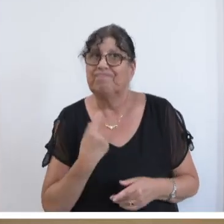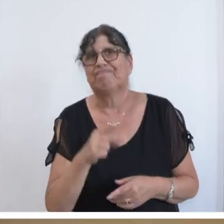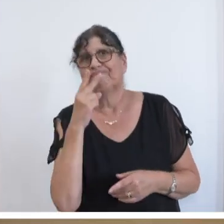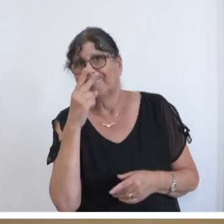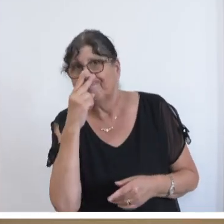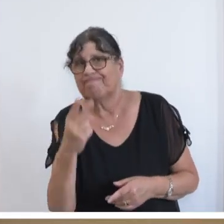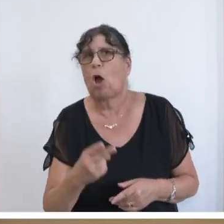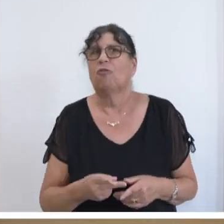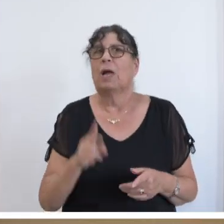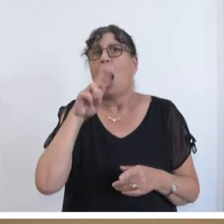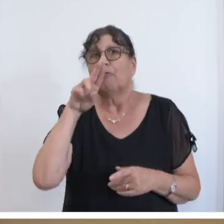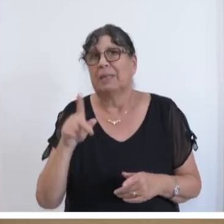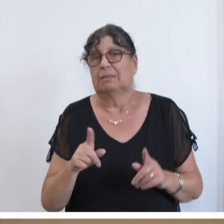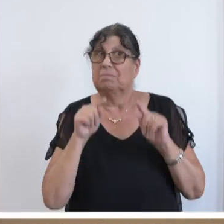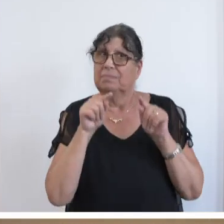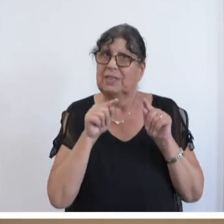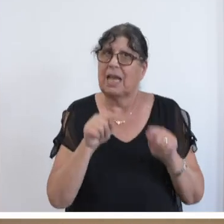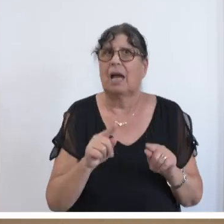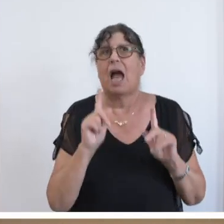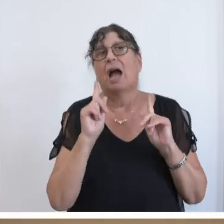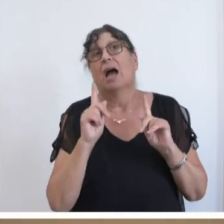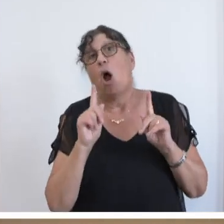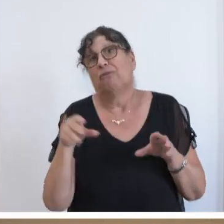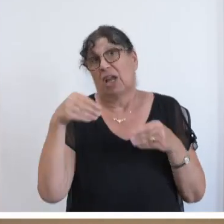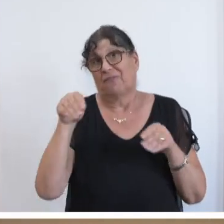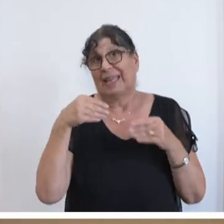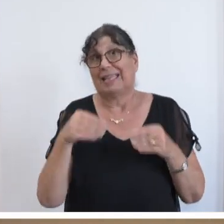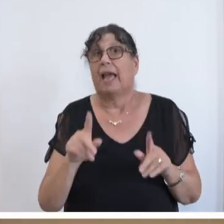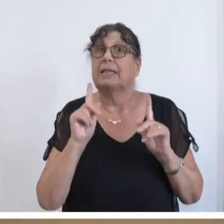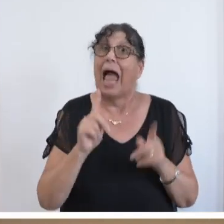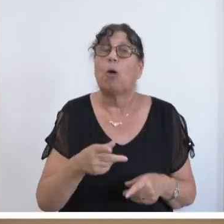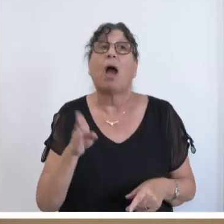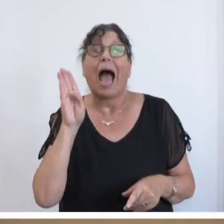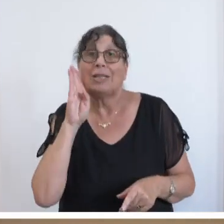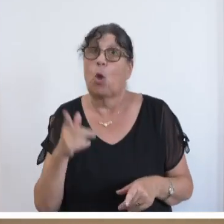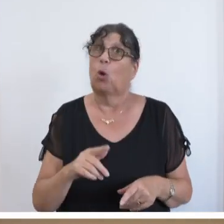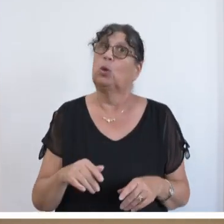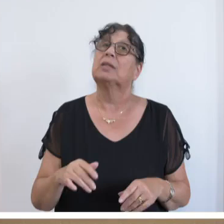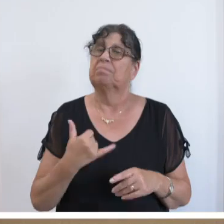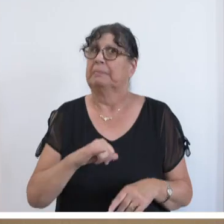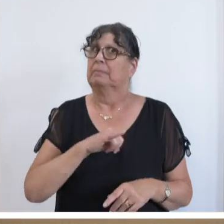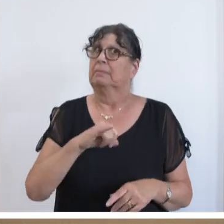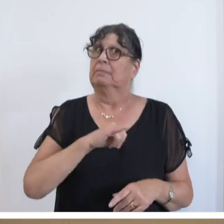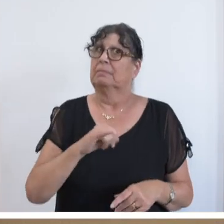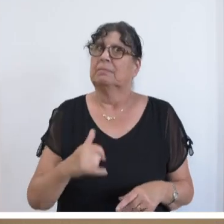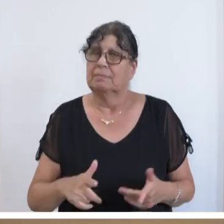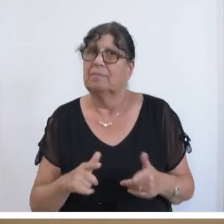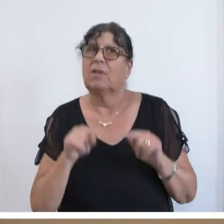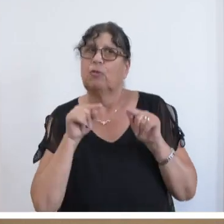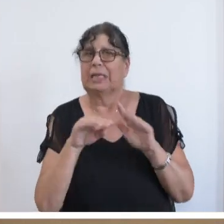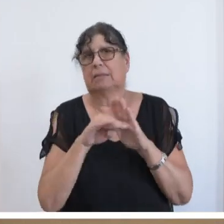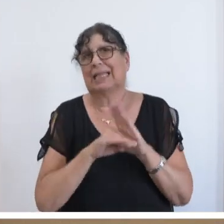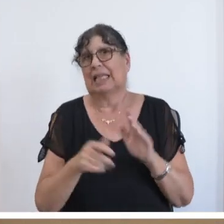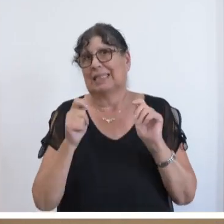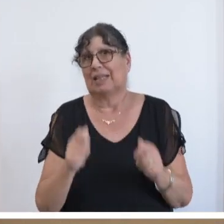die Qualität halten und auch unter diesem Gesichtspunkt sind wir sehr gespannt auf die Anhörung und die Einschätzung der Experten und der Schulgemeinschaften zum vorliegenden Gesetzentwurf.